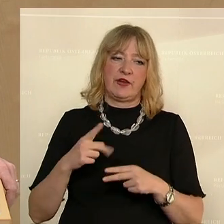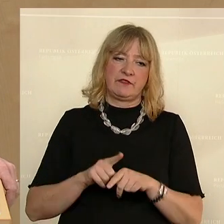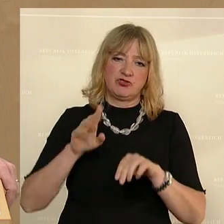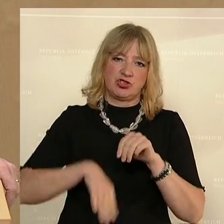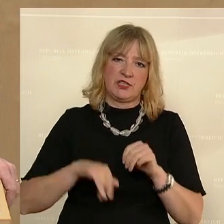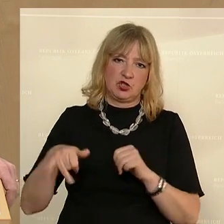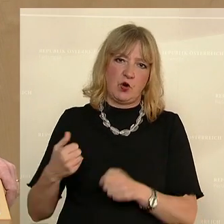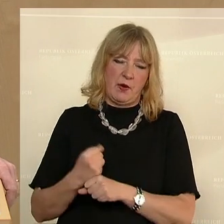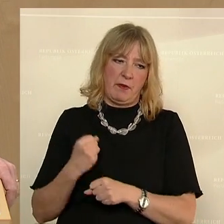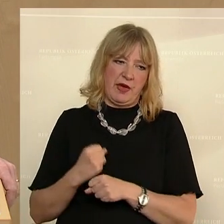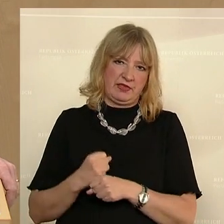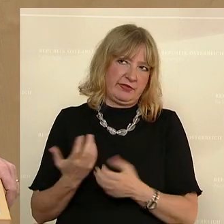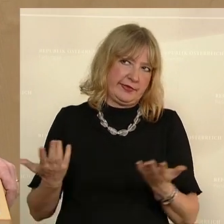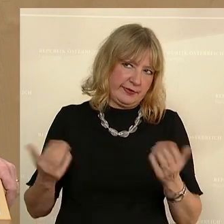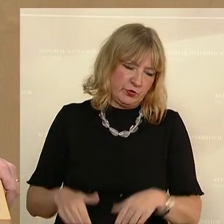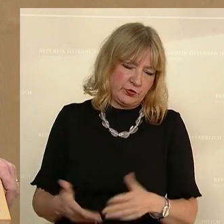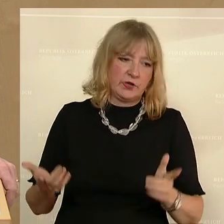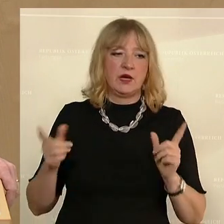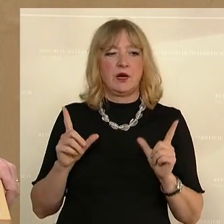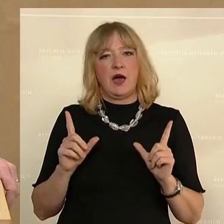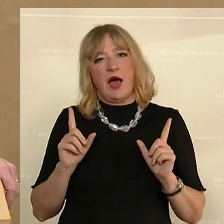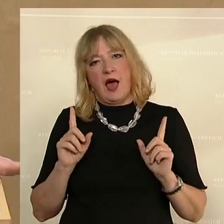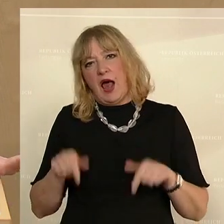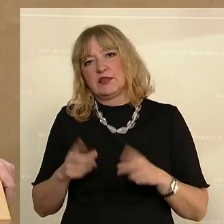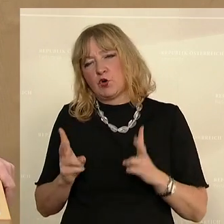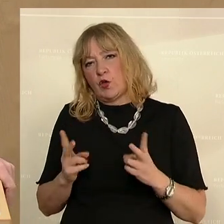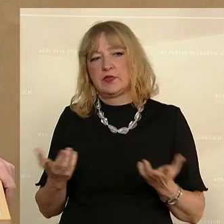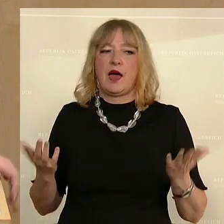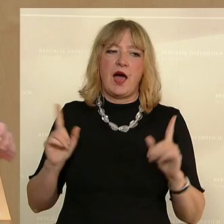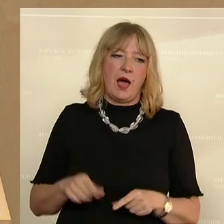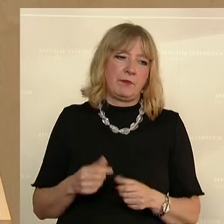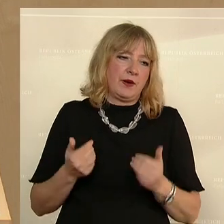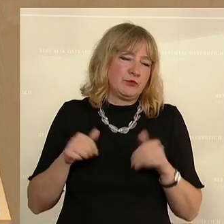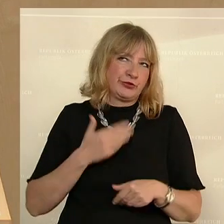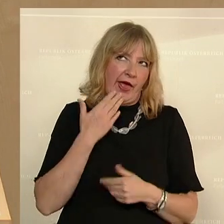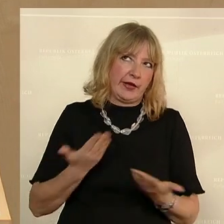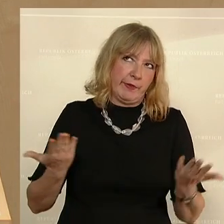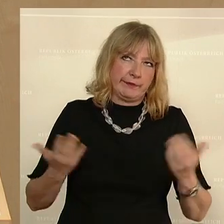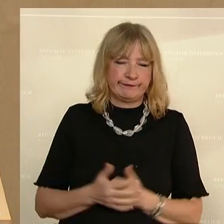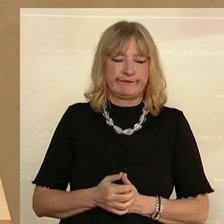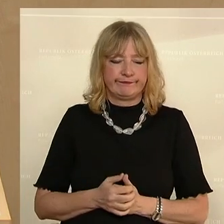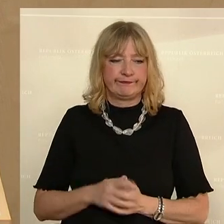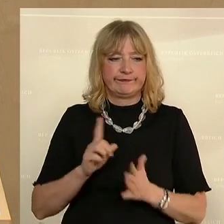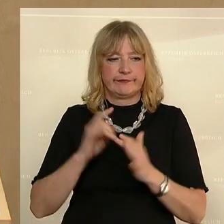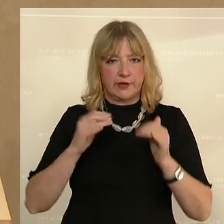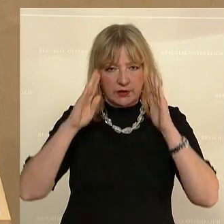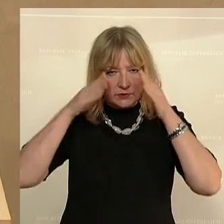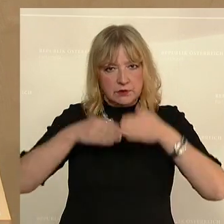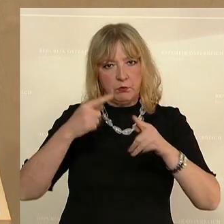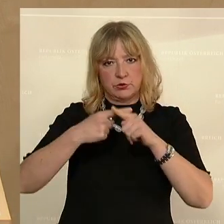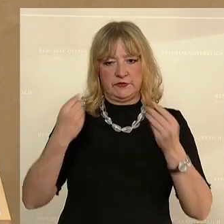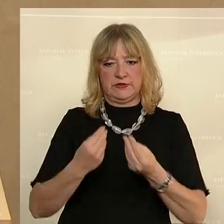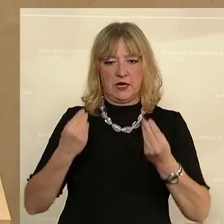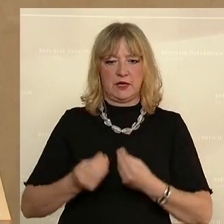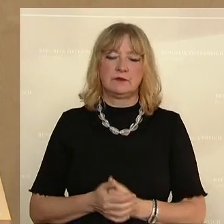schlechteren Job arbeiten darf, als es eigentlich könnte. Aber man soll ja nicht undankbar sein. Konzentrieren wir uns auf die positiven Aspekte.